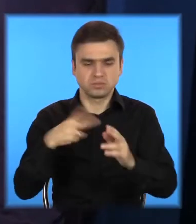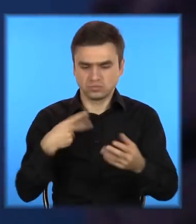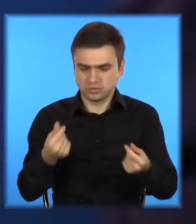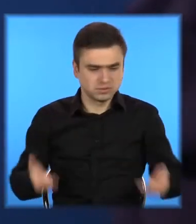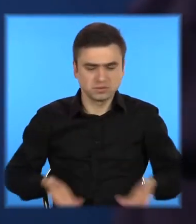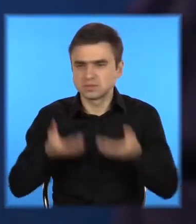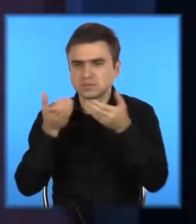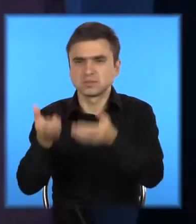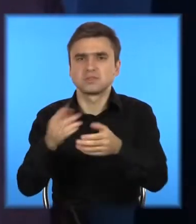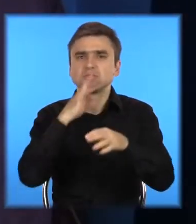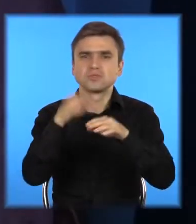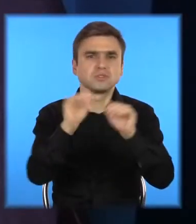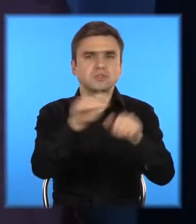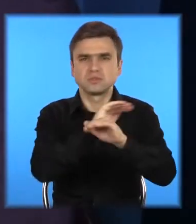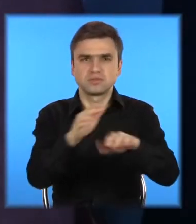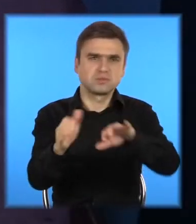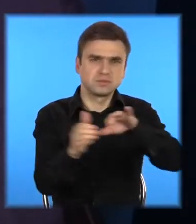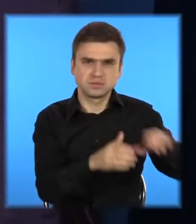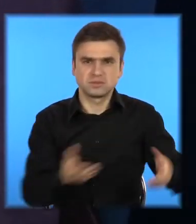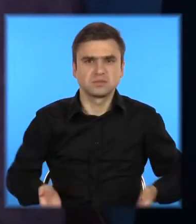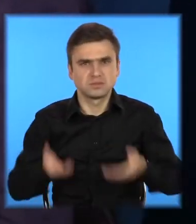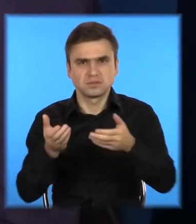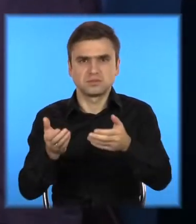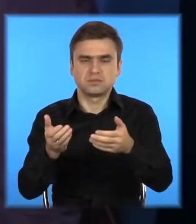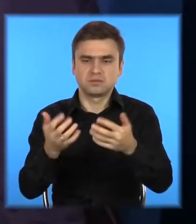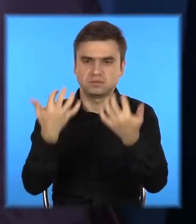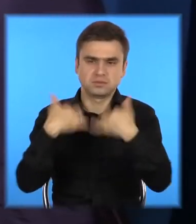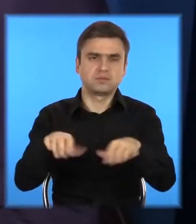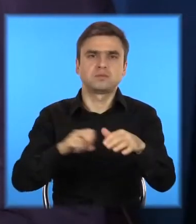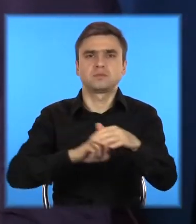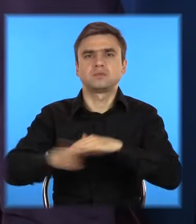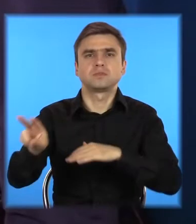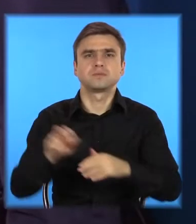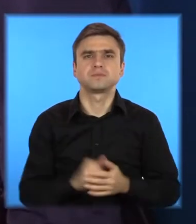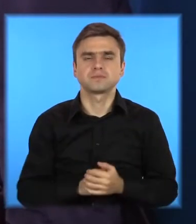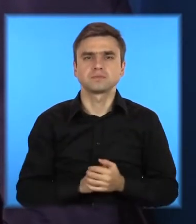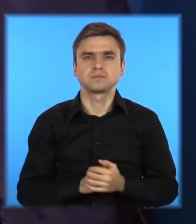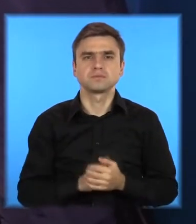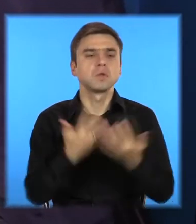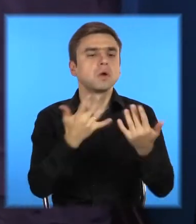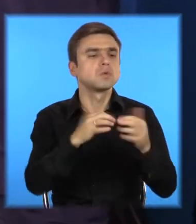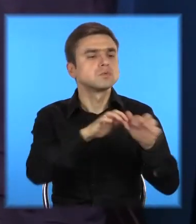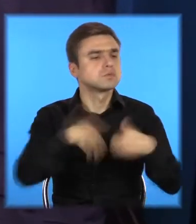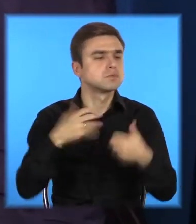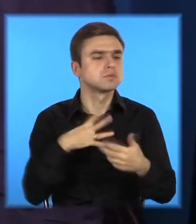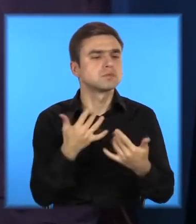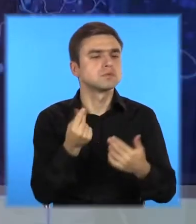все не тривайте. Ломали ручки, забрали деніг і вшли. Скільки забрали? Це мільйон 300.